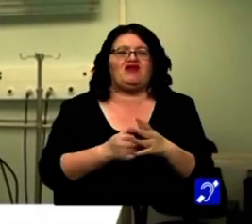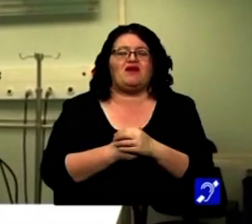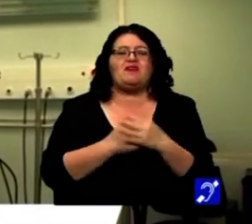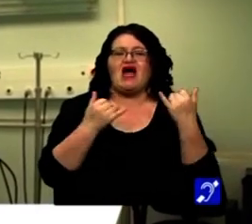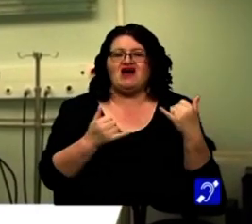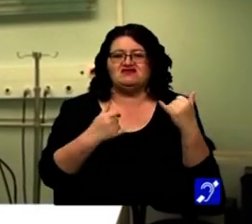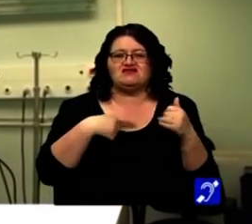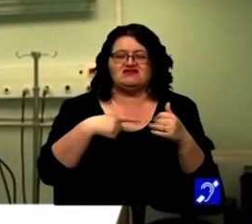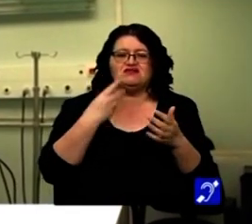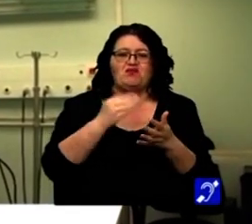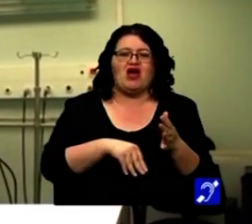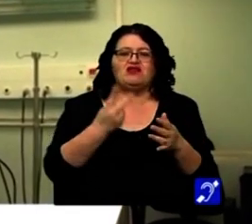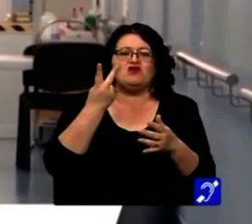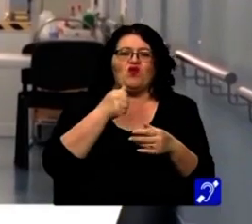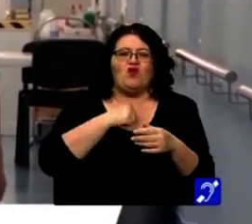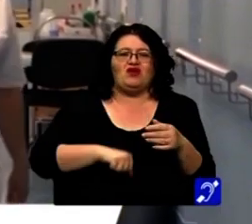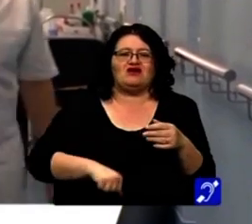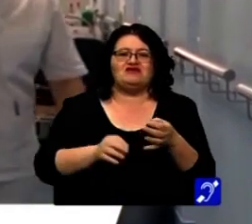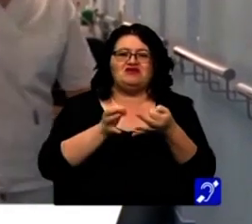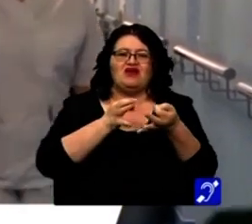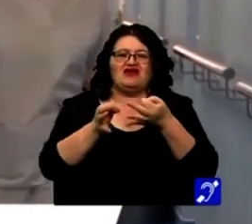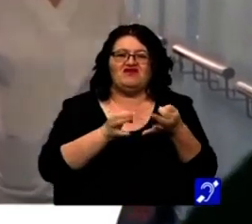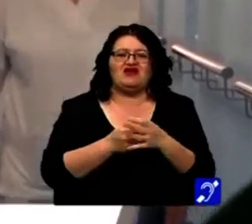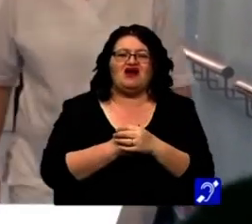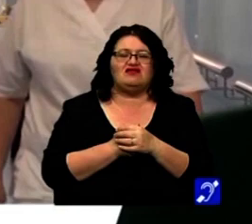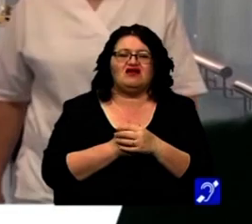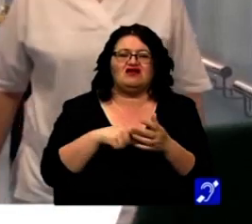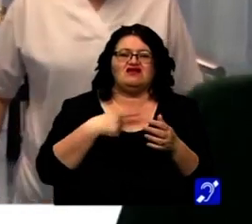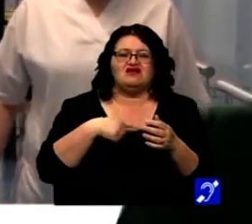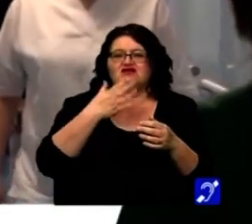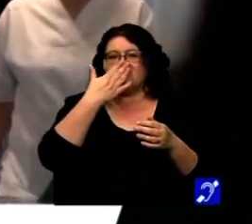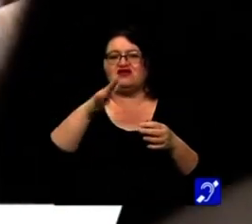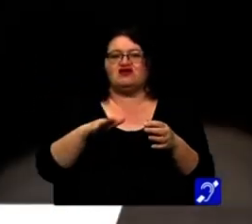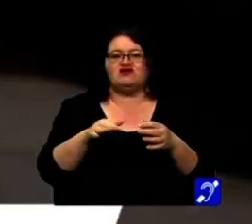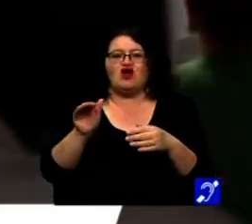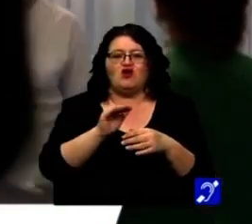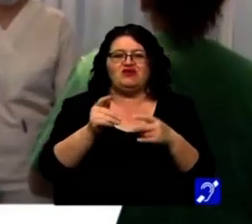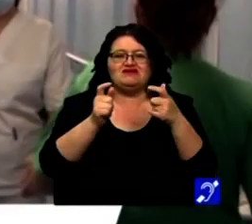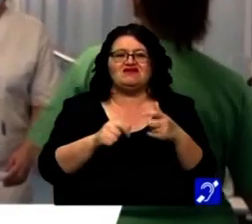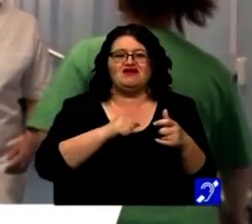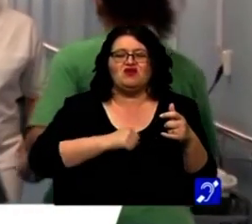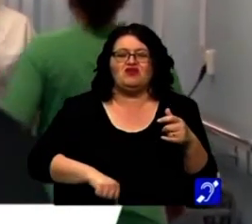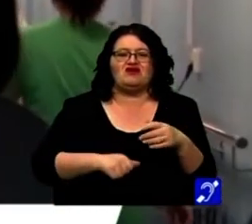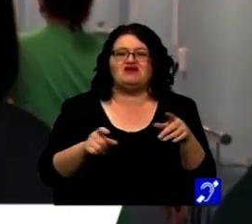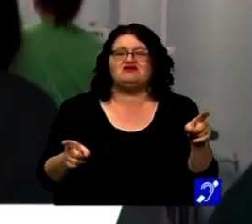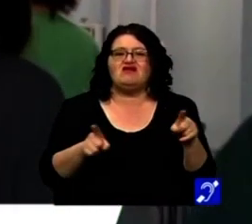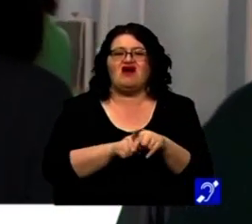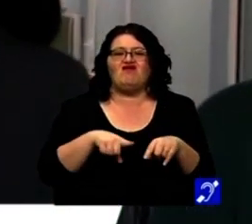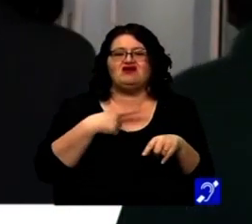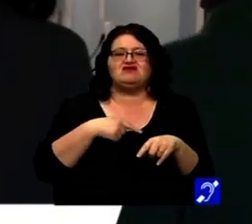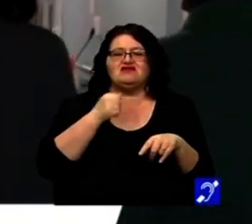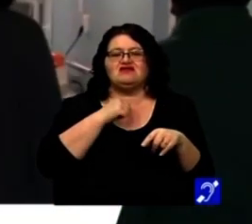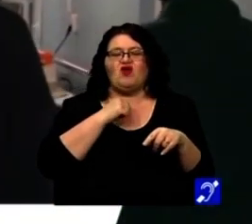Astăzi sunt încă două operații planificate. Este deja copilul în sala de operație, la fel sunt